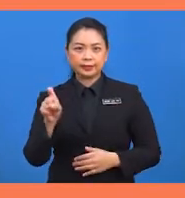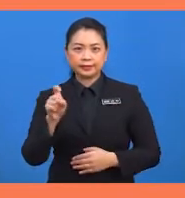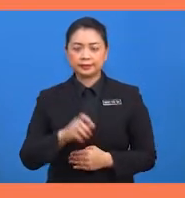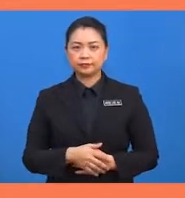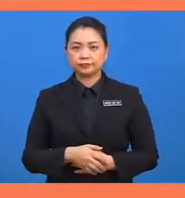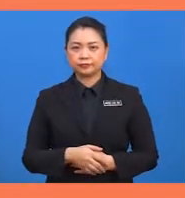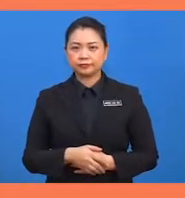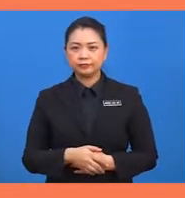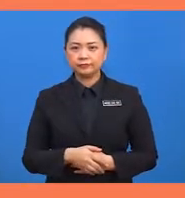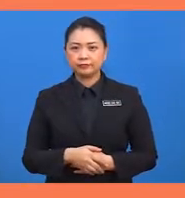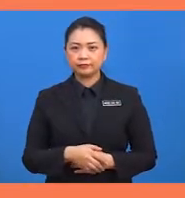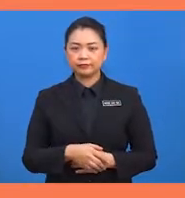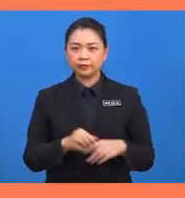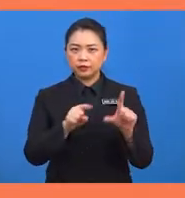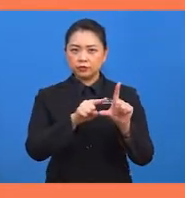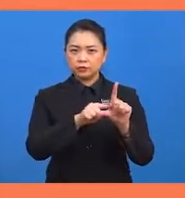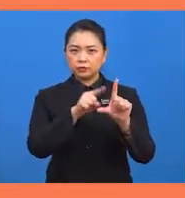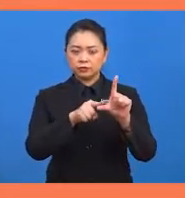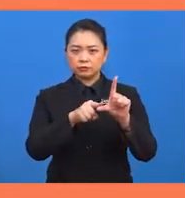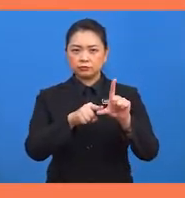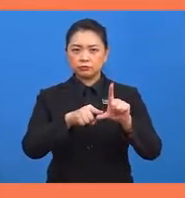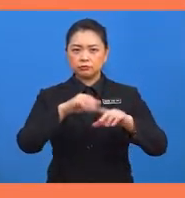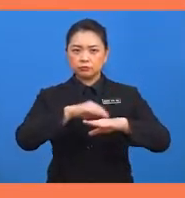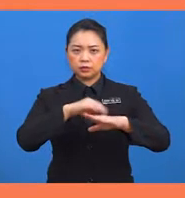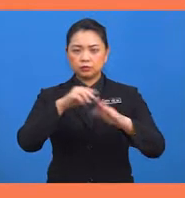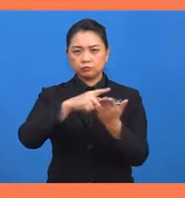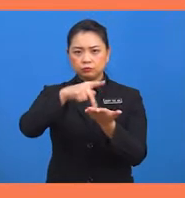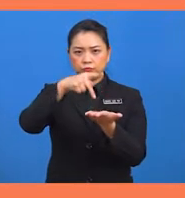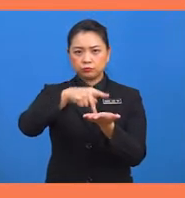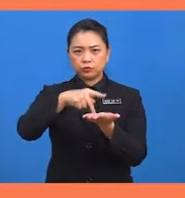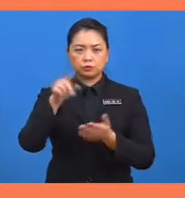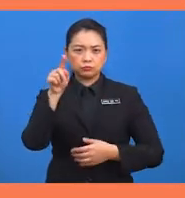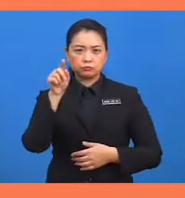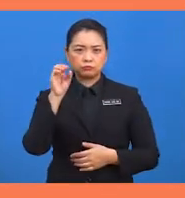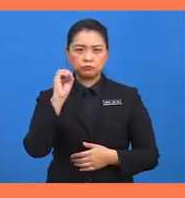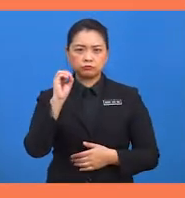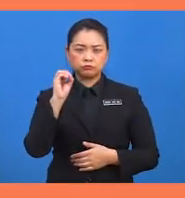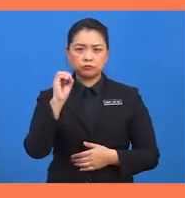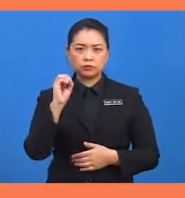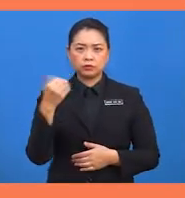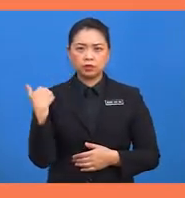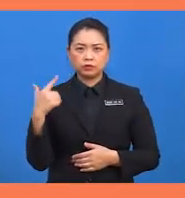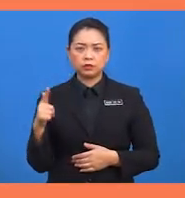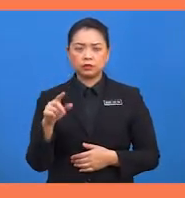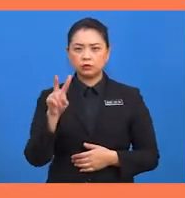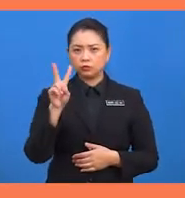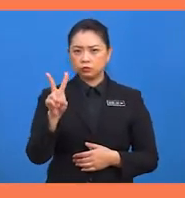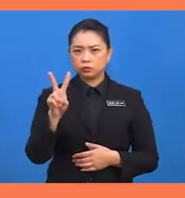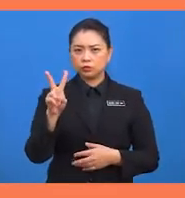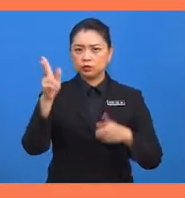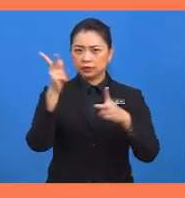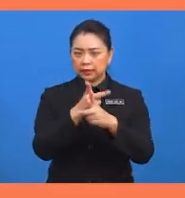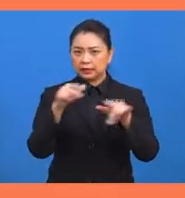nilai X. Sudut pada pusat bulatan, sudut LON adalah